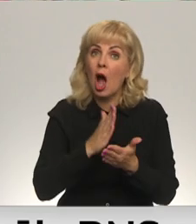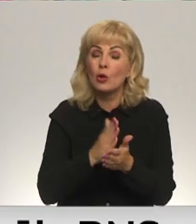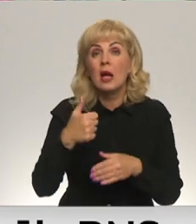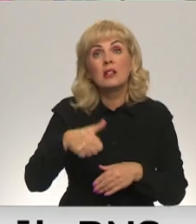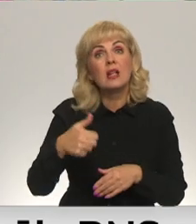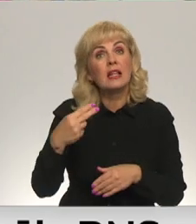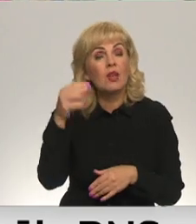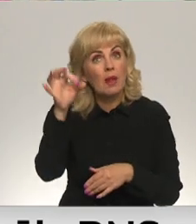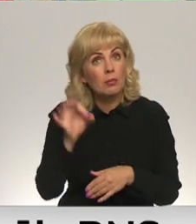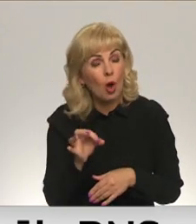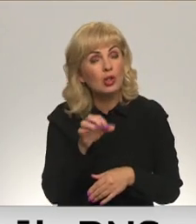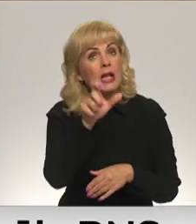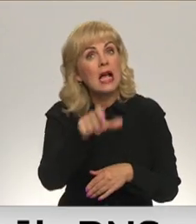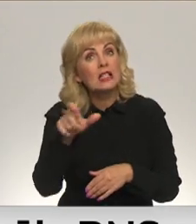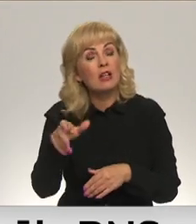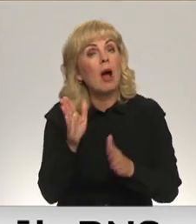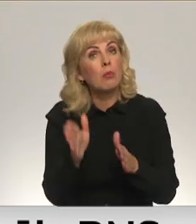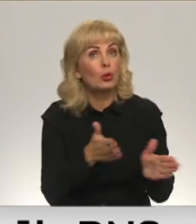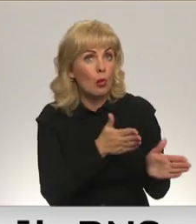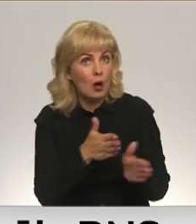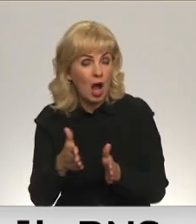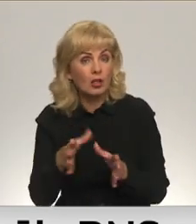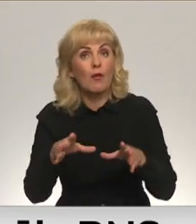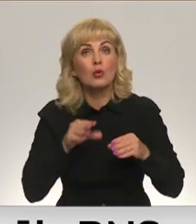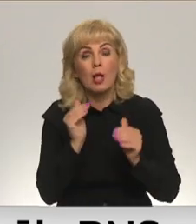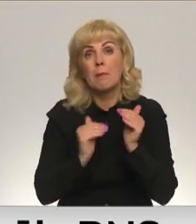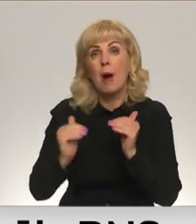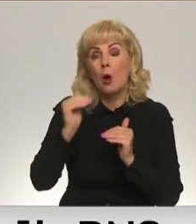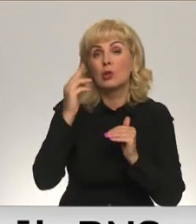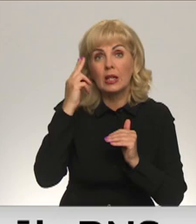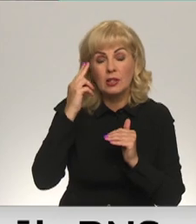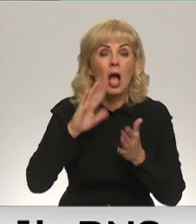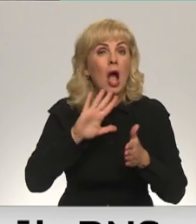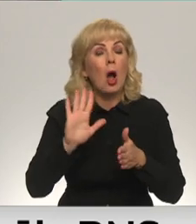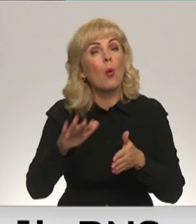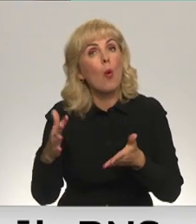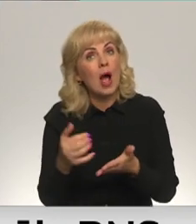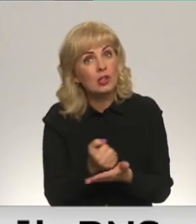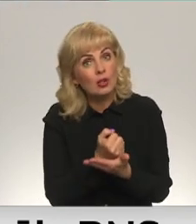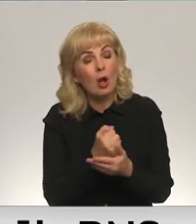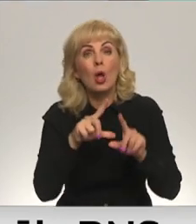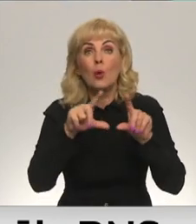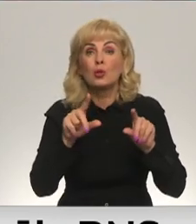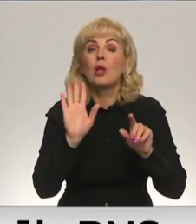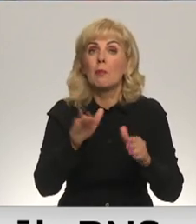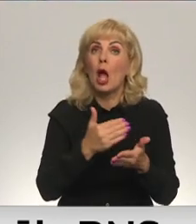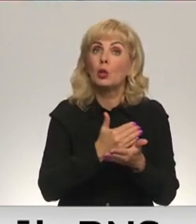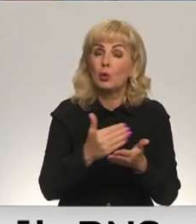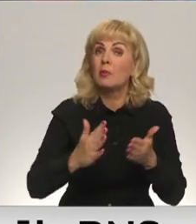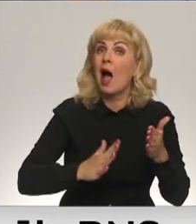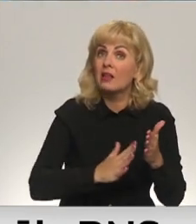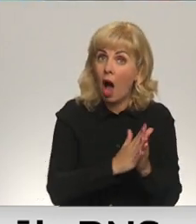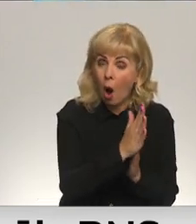% ir cilvēki, kuri būtu gatavi uzņemties paaugstinātu risku, lai kaut ko sasniegtu un uzņēmumu sturpinātu augt.